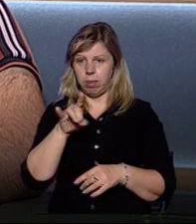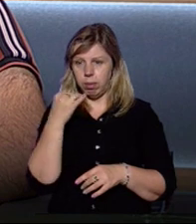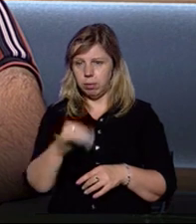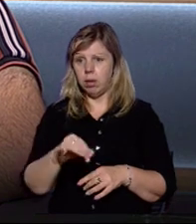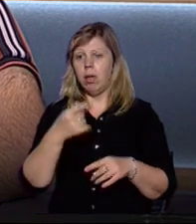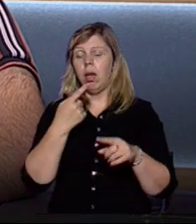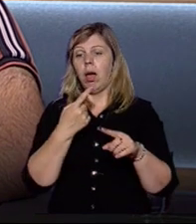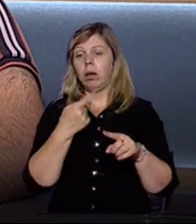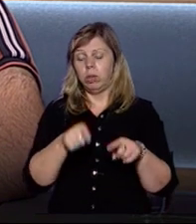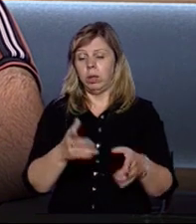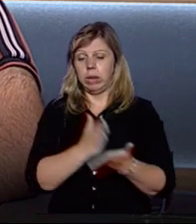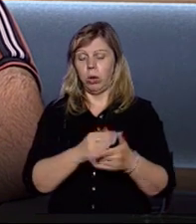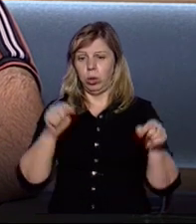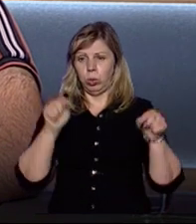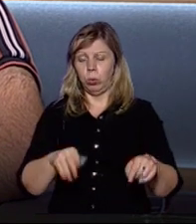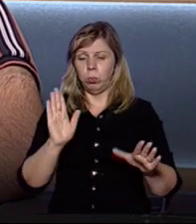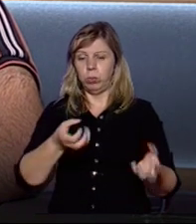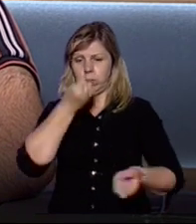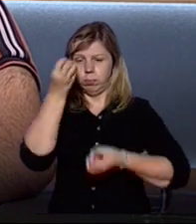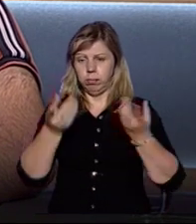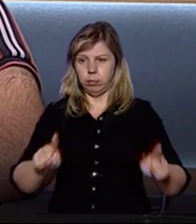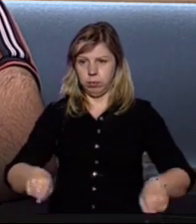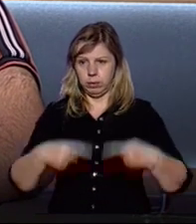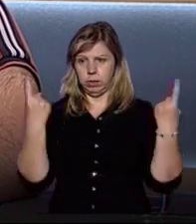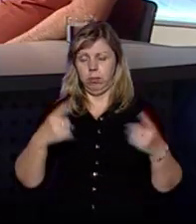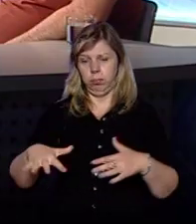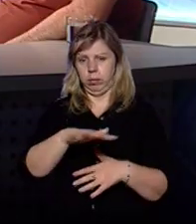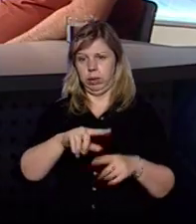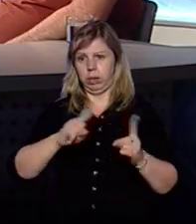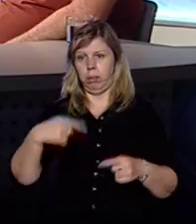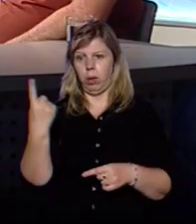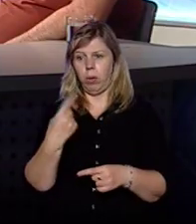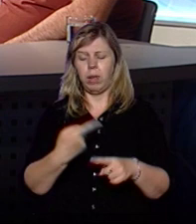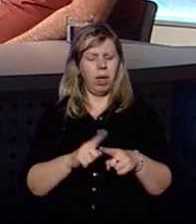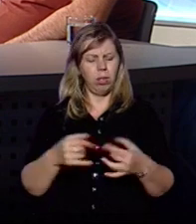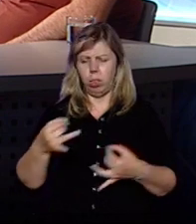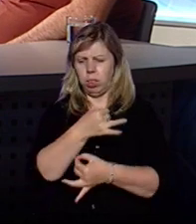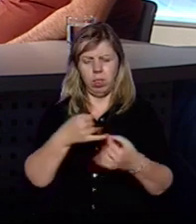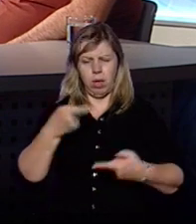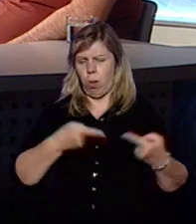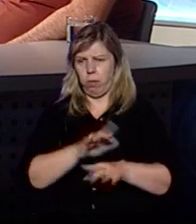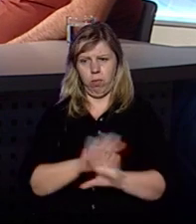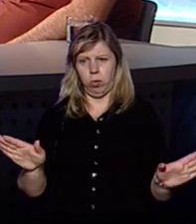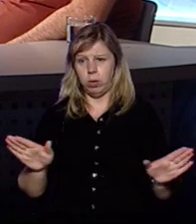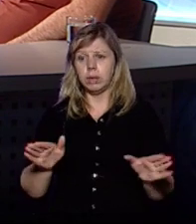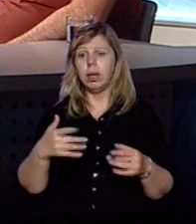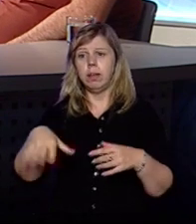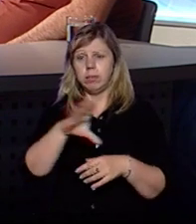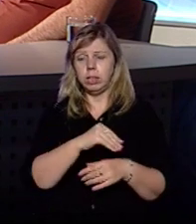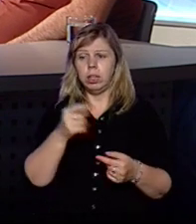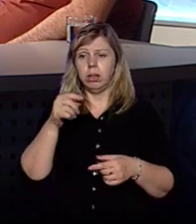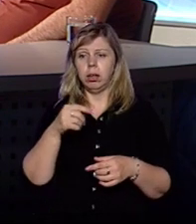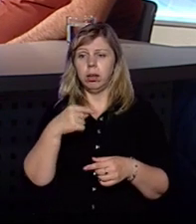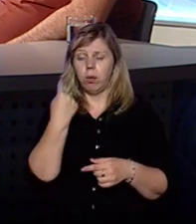вона знаходиться тут і буде процвітати на теренах Закарпатської області. Це навіть не обговорюється, і ці всі речі